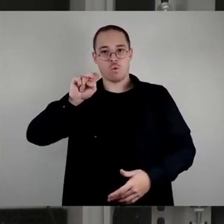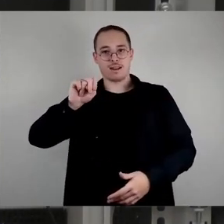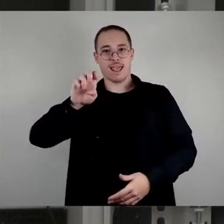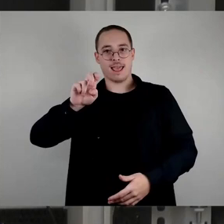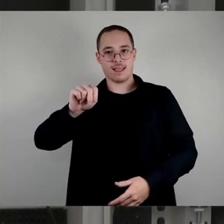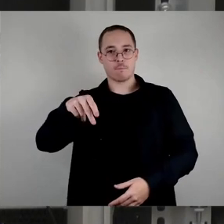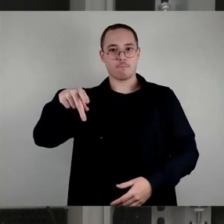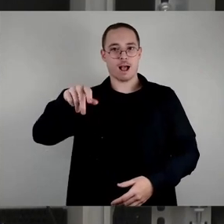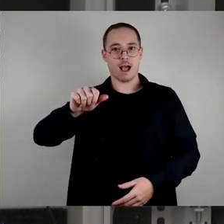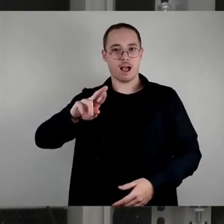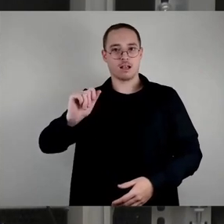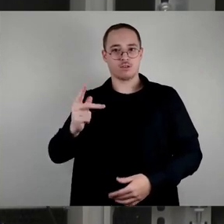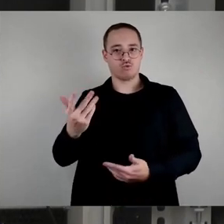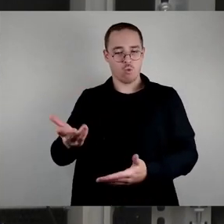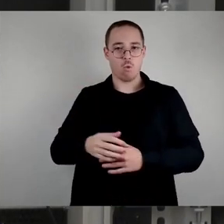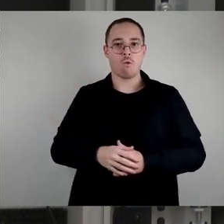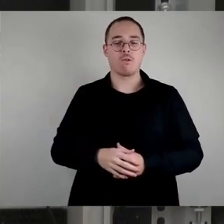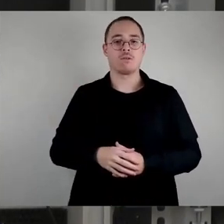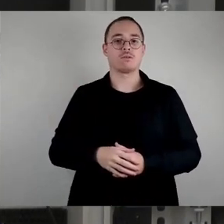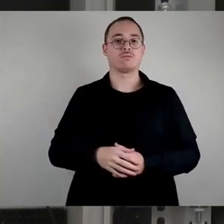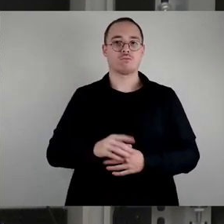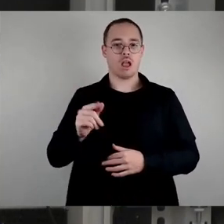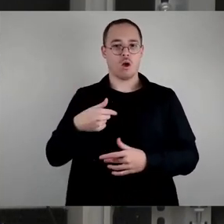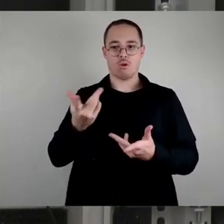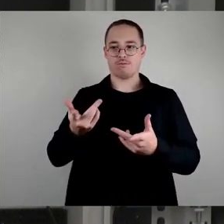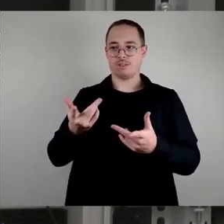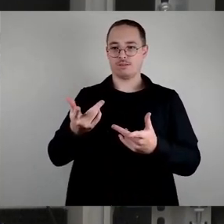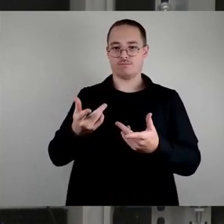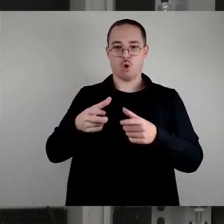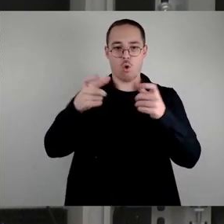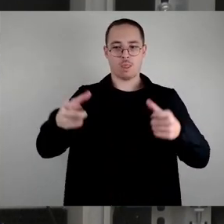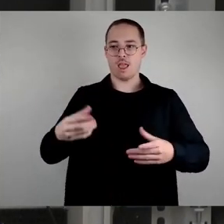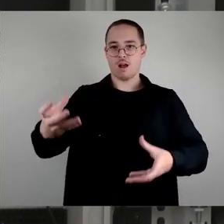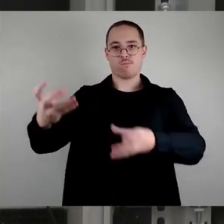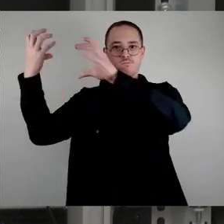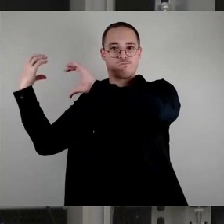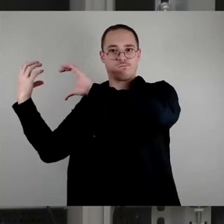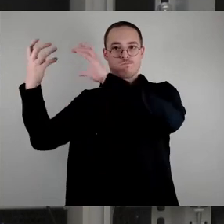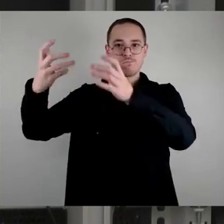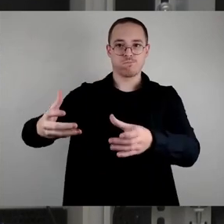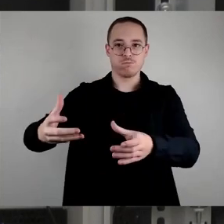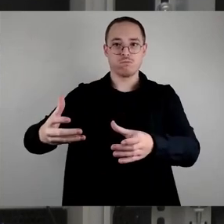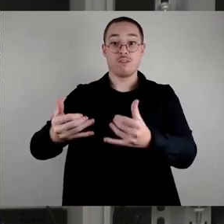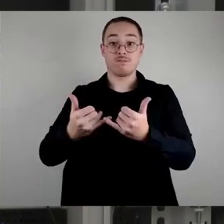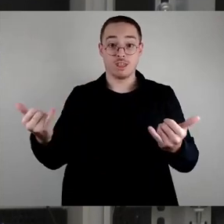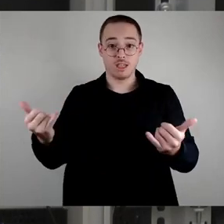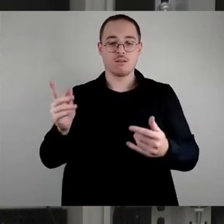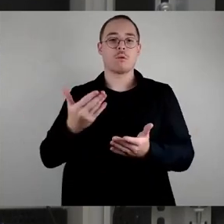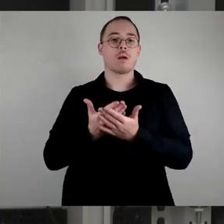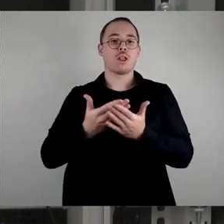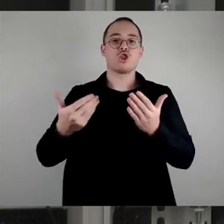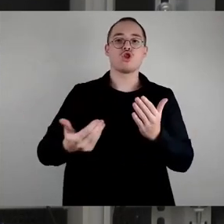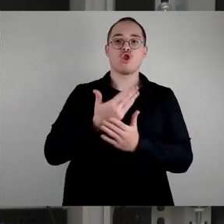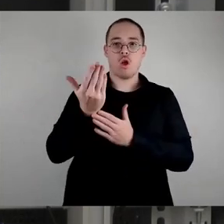ging um deren Entleerung und es ging um neue und mehr Papierkörbe, zum Beispiel auf der Parkerstraße und an